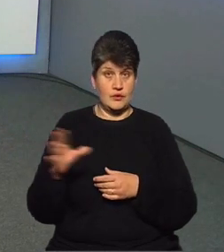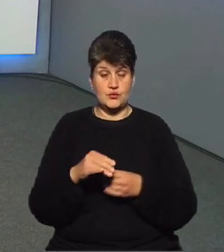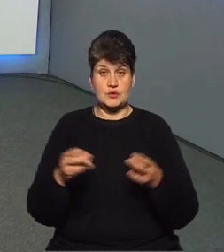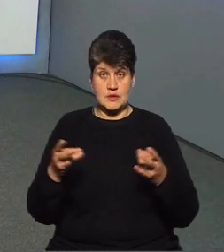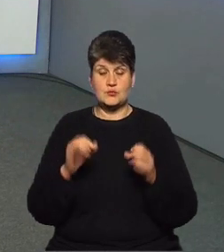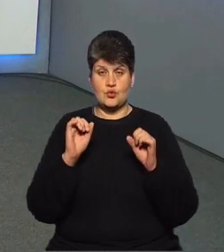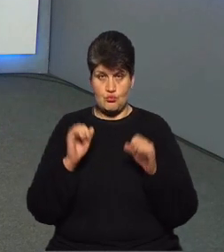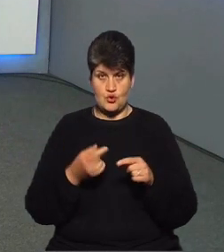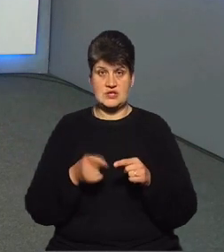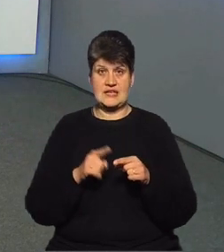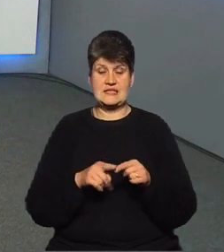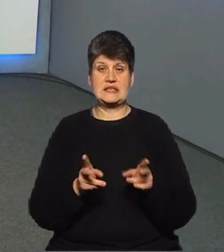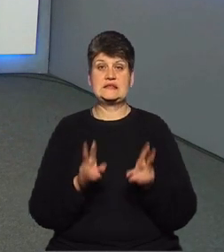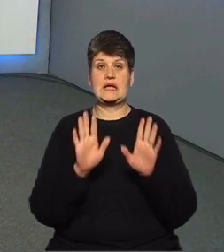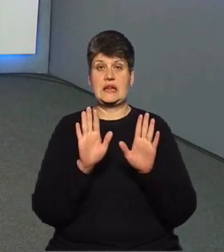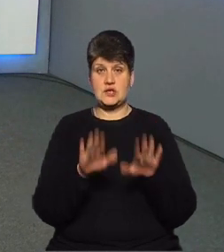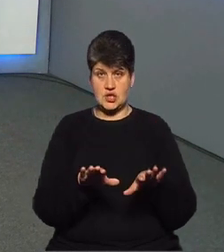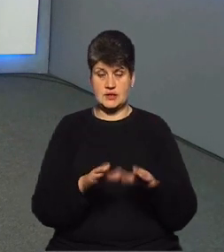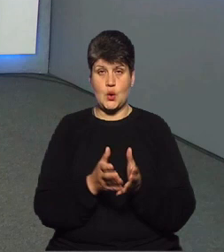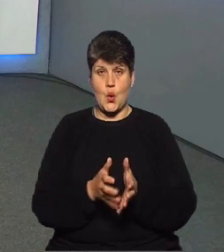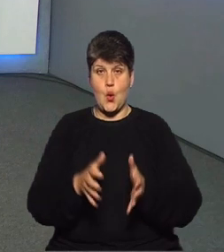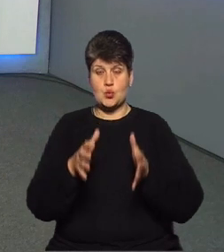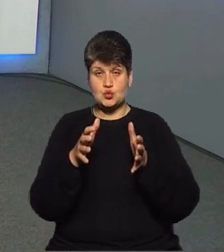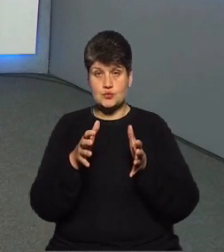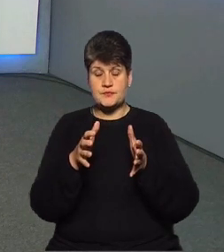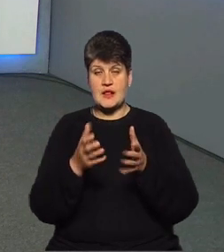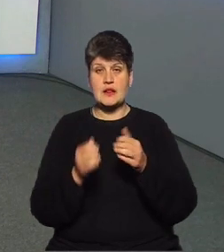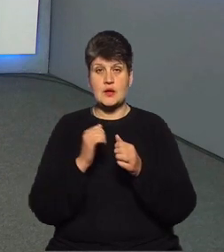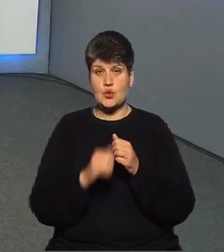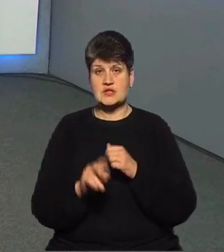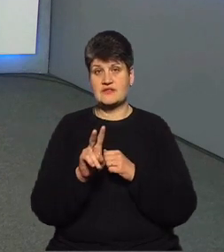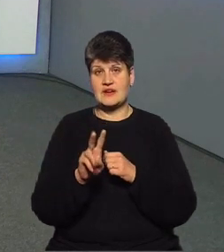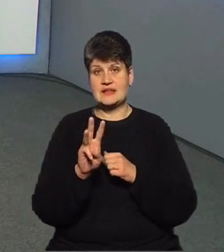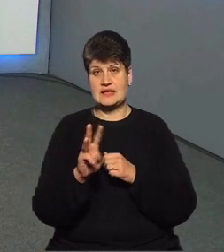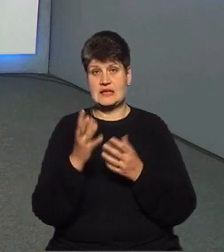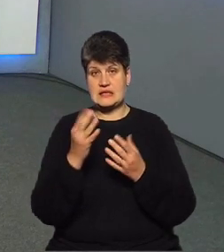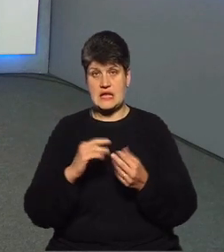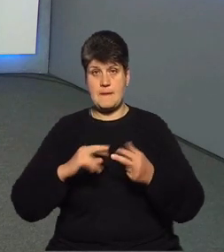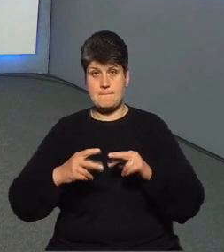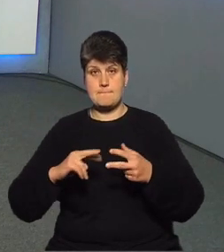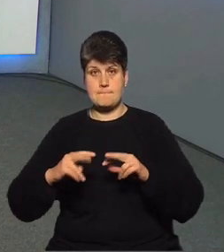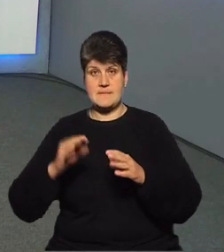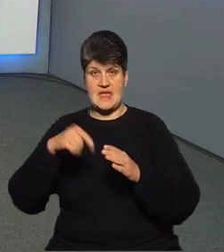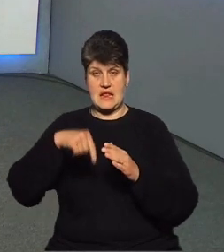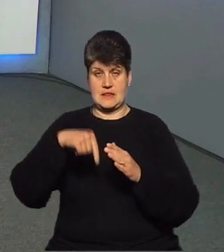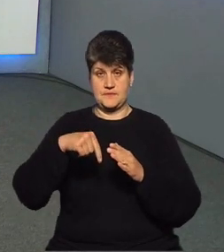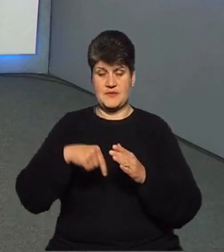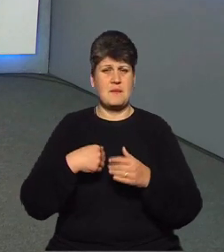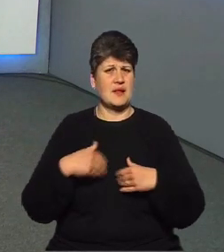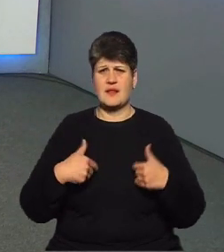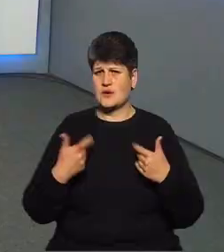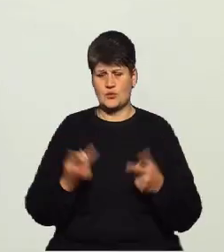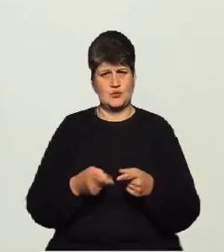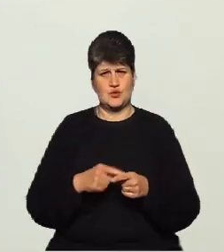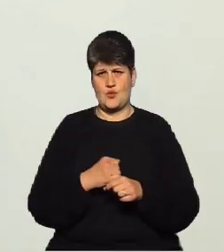залишати самоколбу, але при цьому кожних, наприклад, 2-3 дня замінювати касету. Але ми не рекомендуємо цього робити, ми